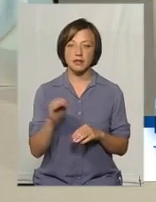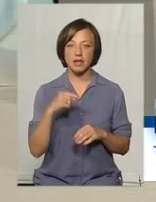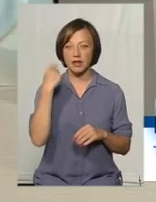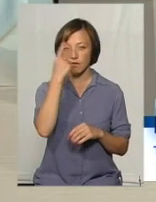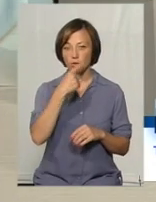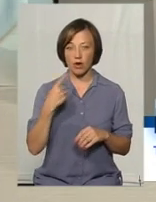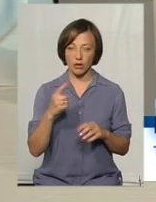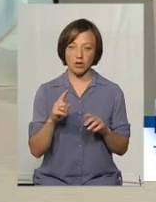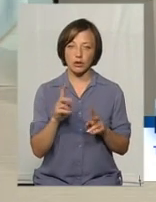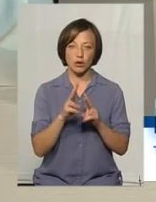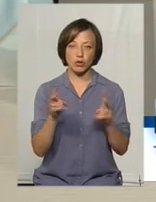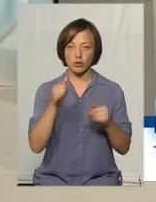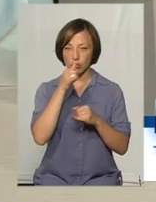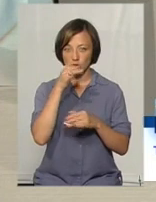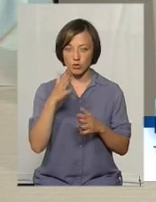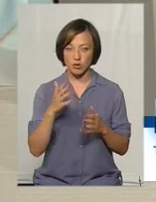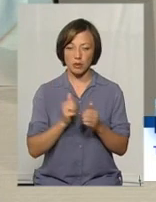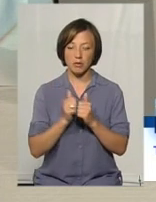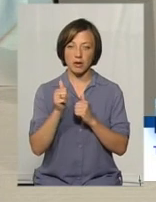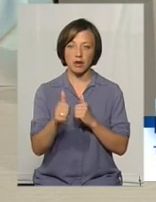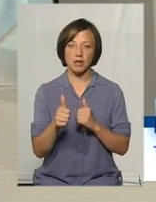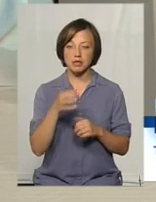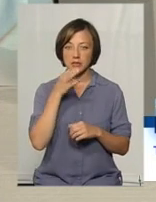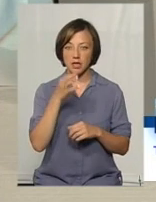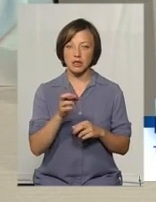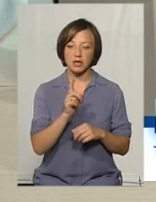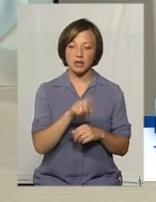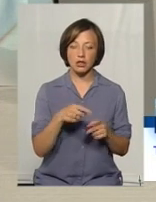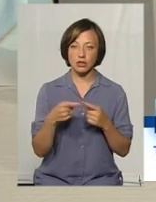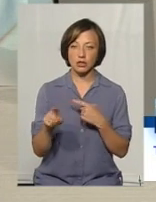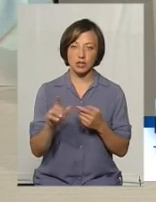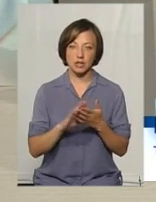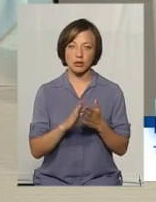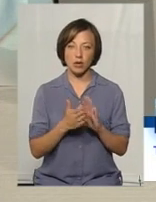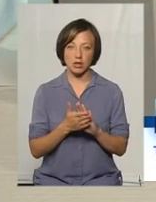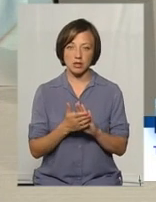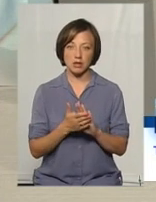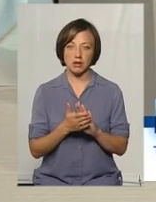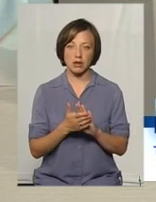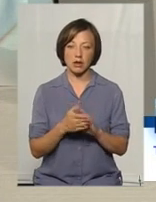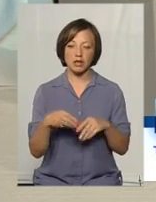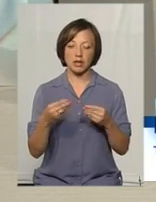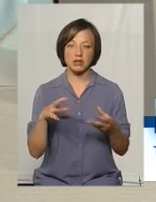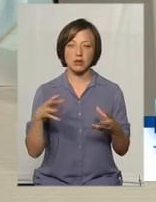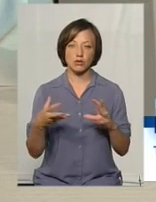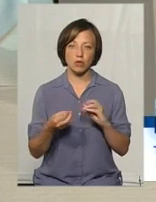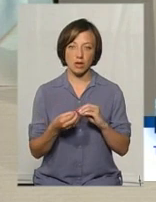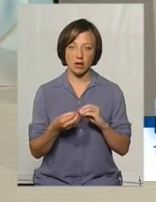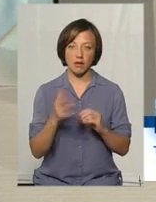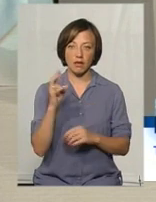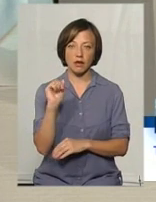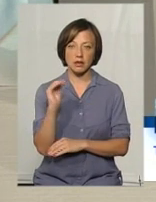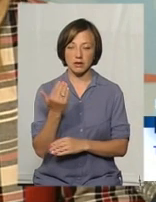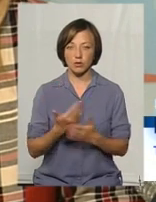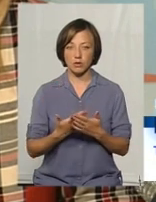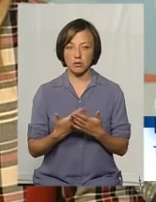можемо, ніхто не може, наприклад, провокувати, як та чи інакша ситуація дасть результат на дитину,